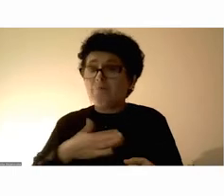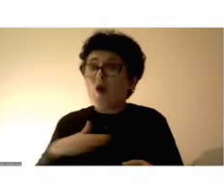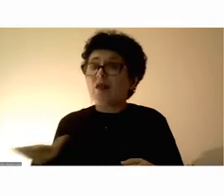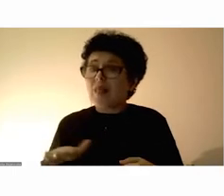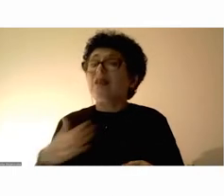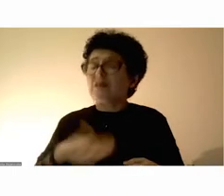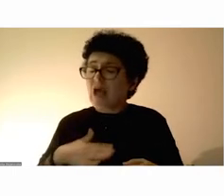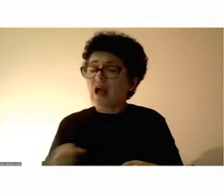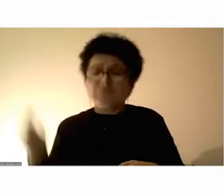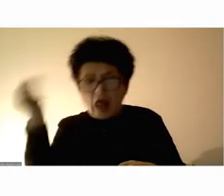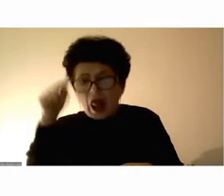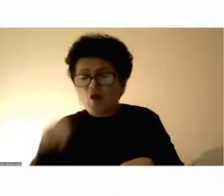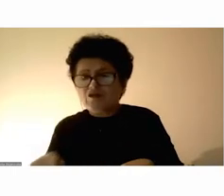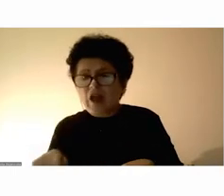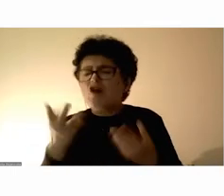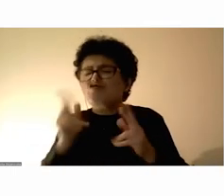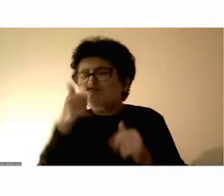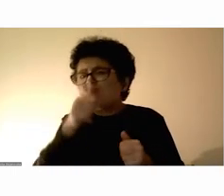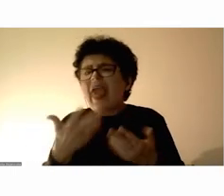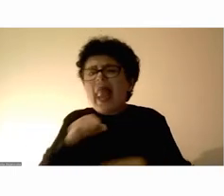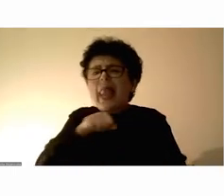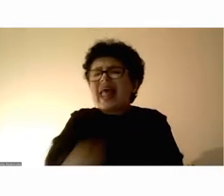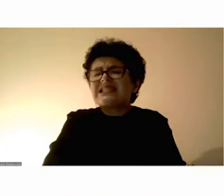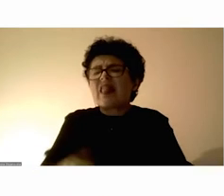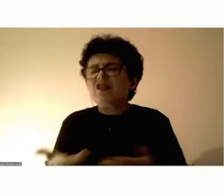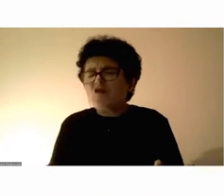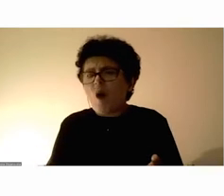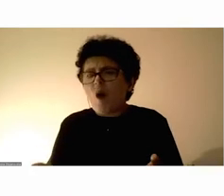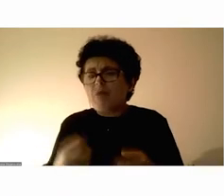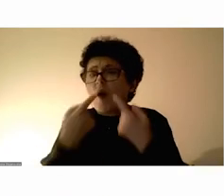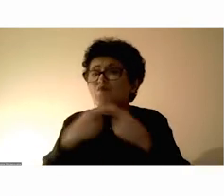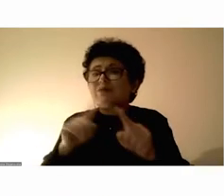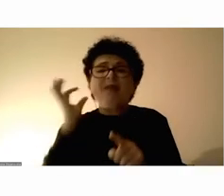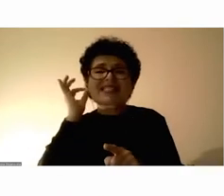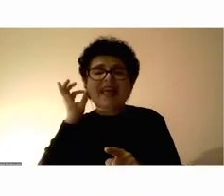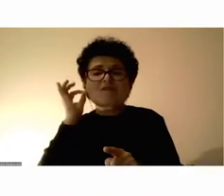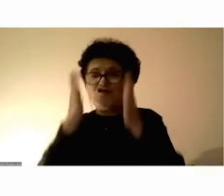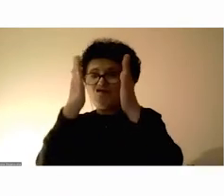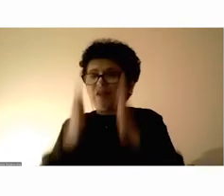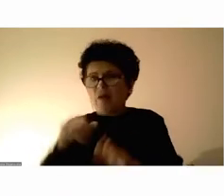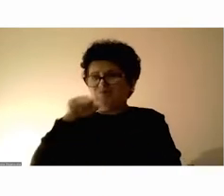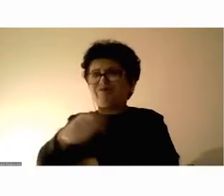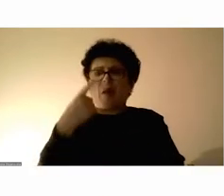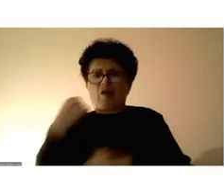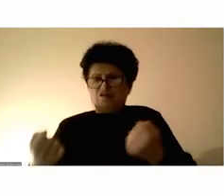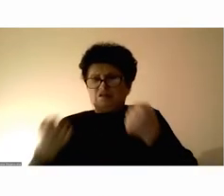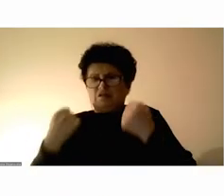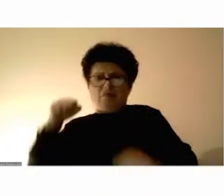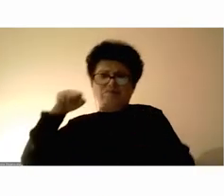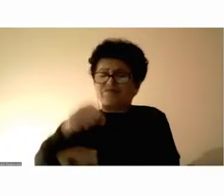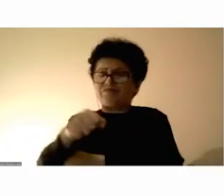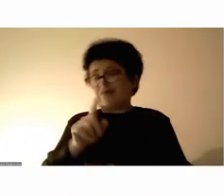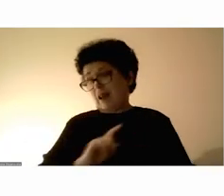за различните форми на насилство и дека насилството, особено кон девојчињата, има последици кон целото обштество.